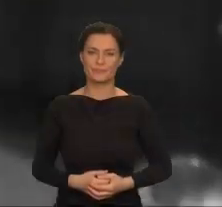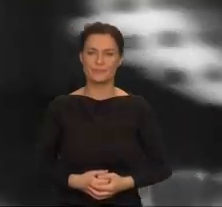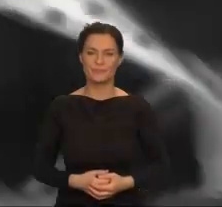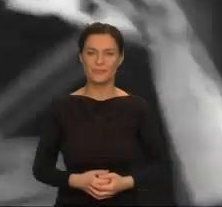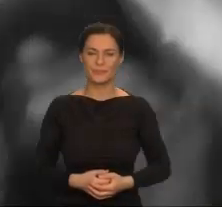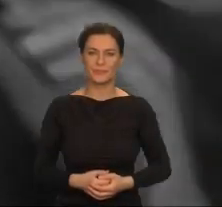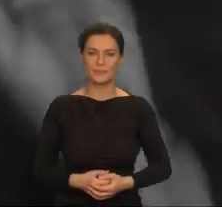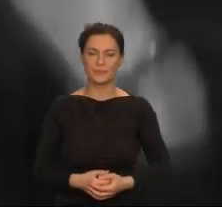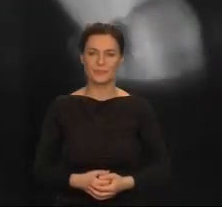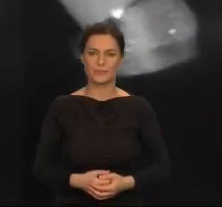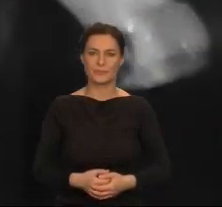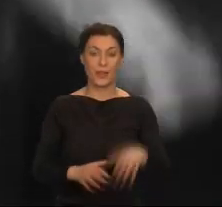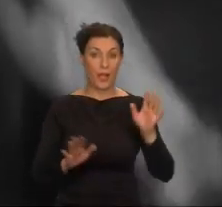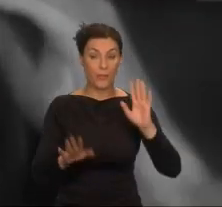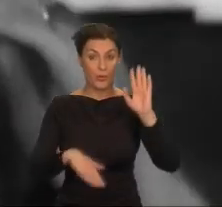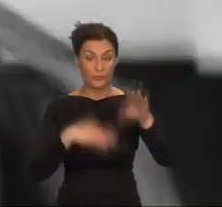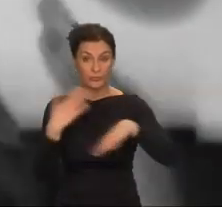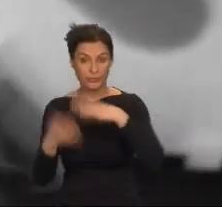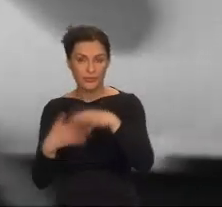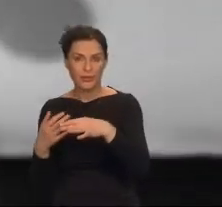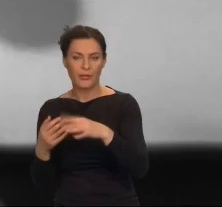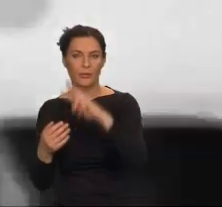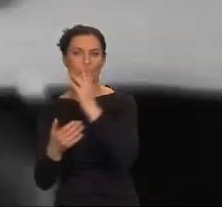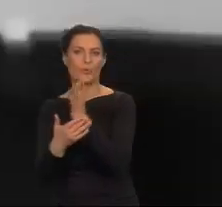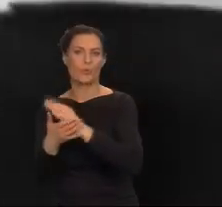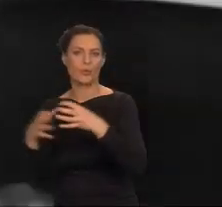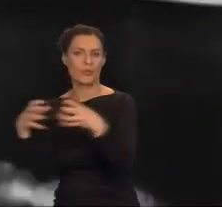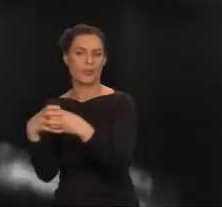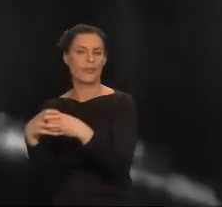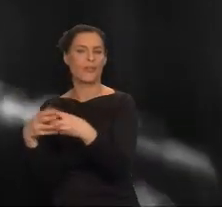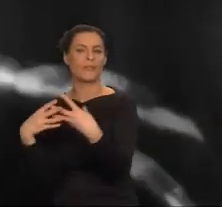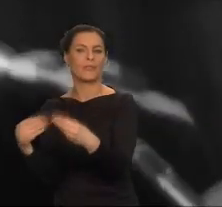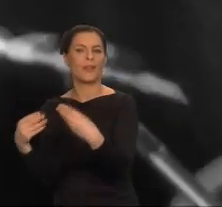A potem przyszliśmy my. Byliśmy zarozumiali.